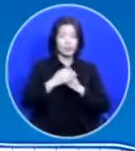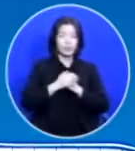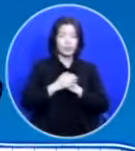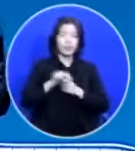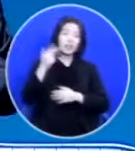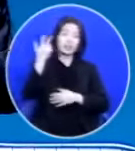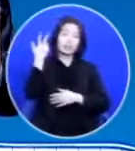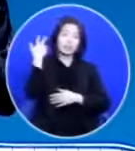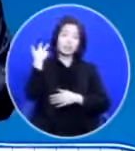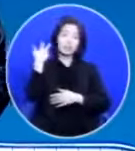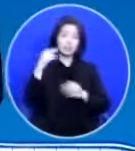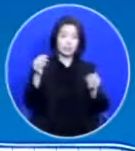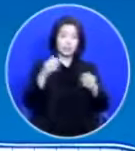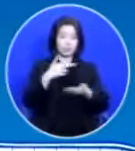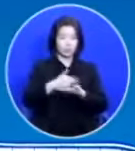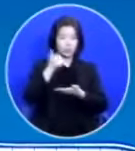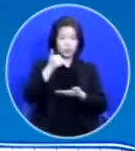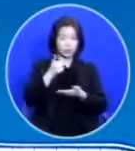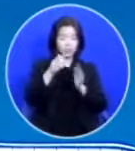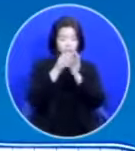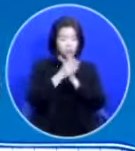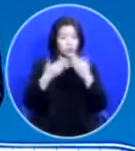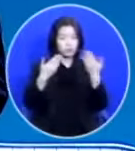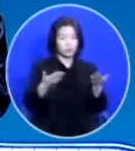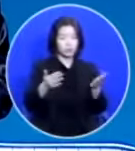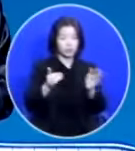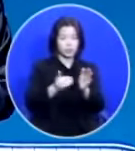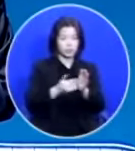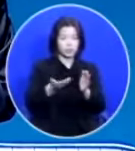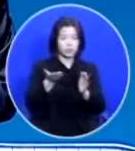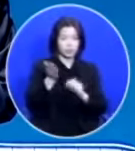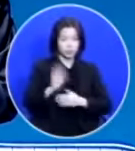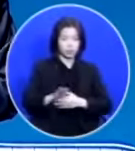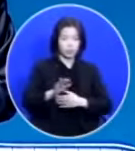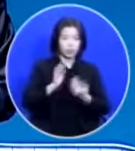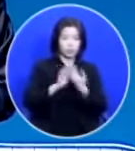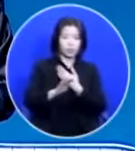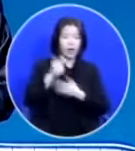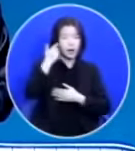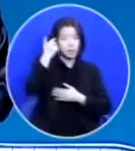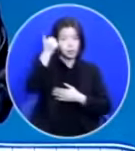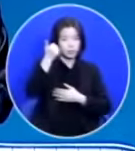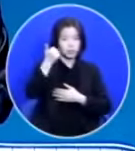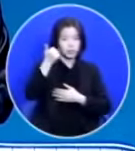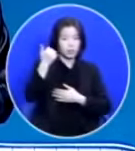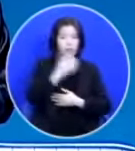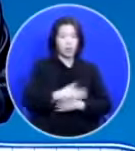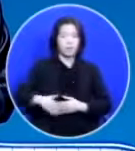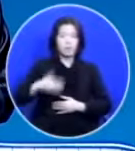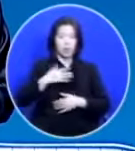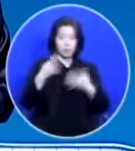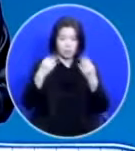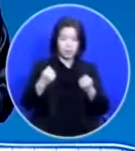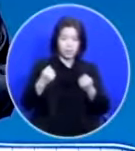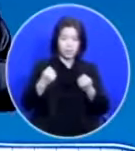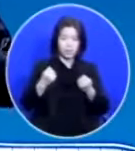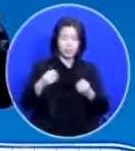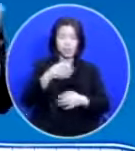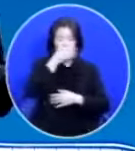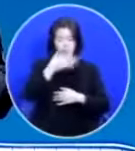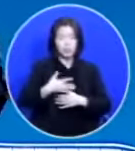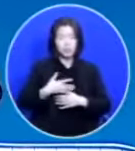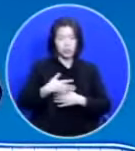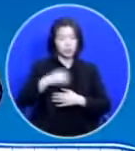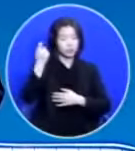지난주일에 같이 기도를 했는데 그 청년이 기도하고 난 다음에 목사님 몸이 많이 편찮으시다고 들었습니다 아 그래